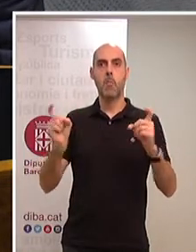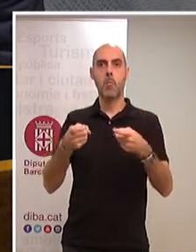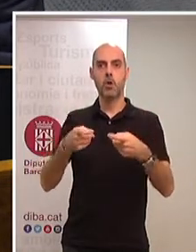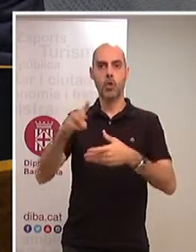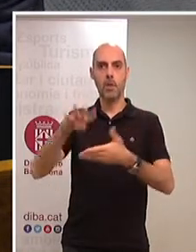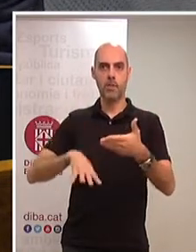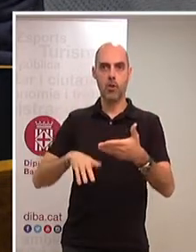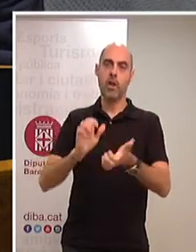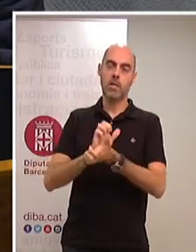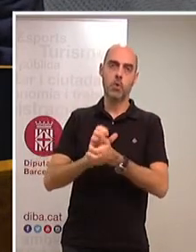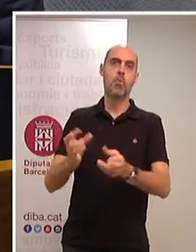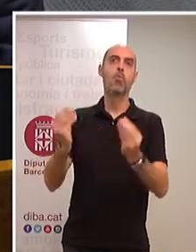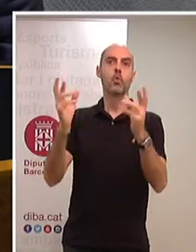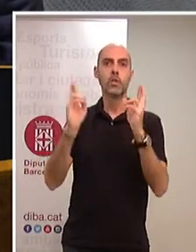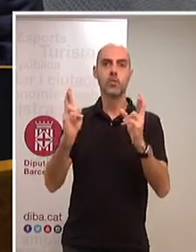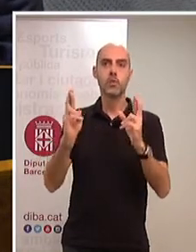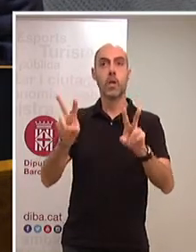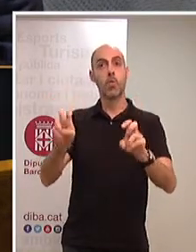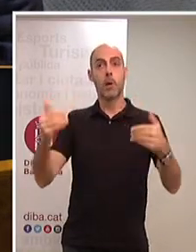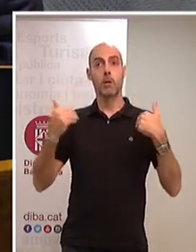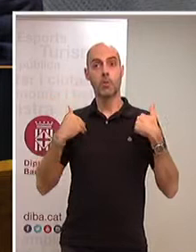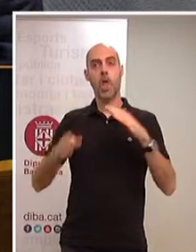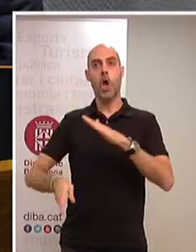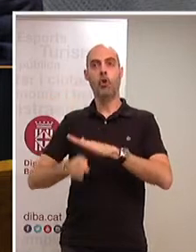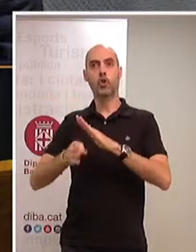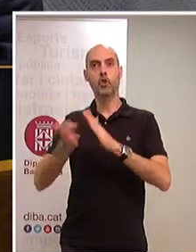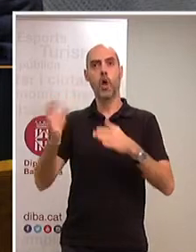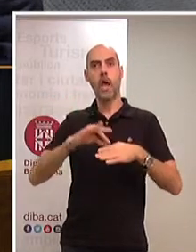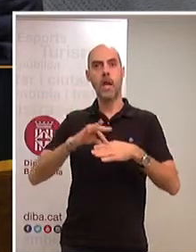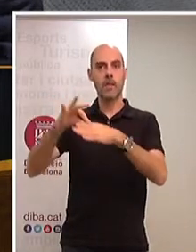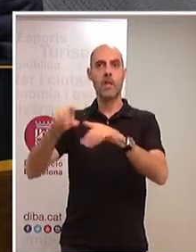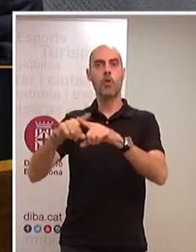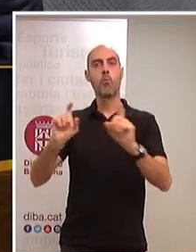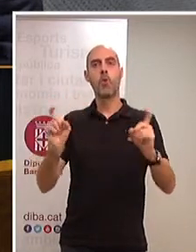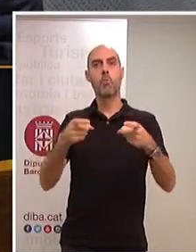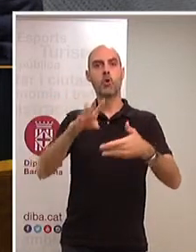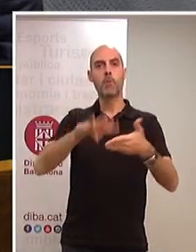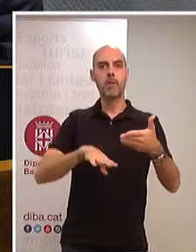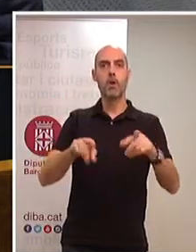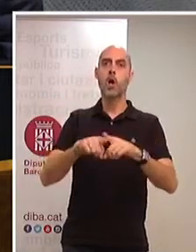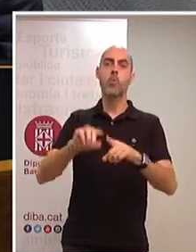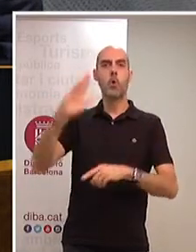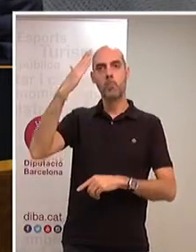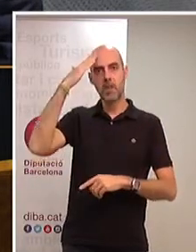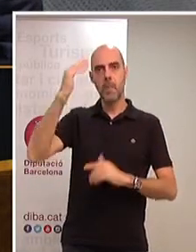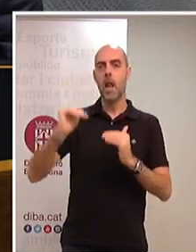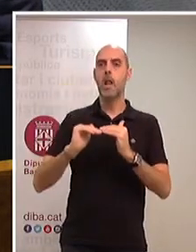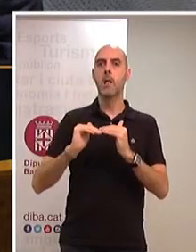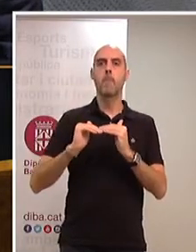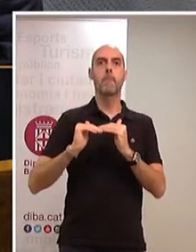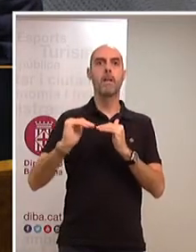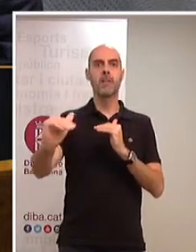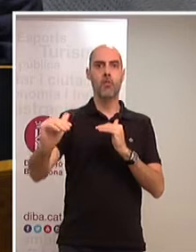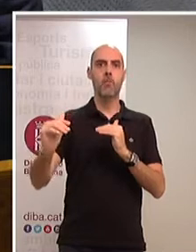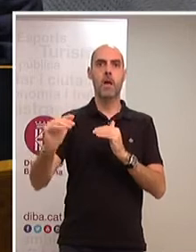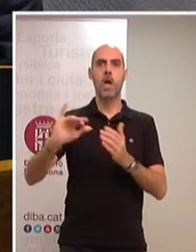esperem que aquestes noves responsabilitats consigan mantenir el liderazgo del Porto de Barcelona com una de les principals plataformes logístiques del